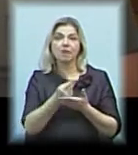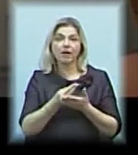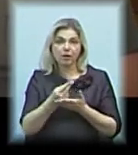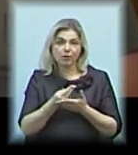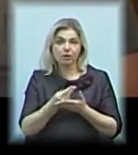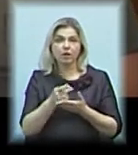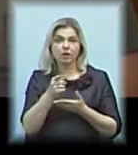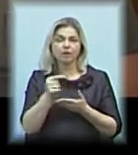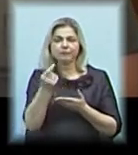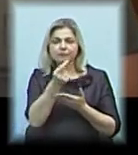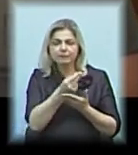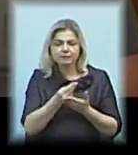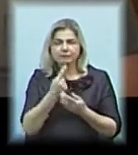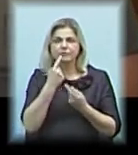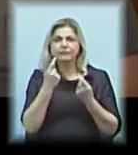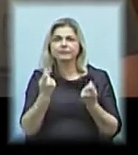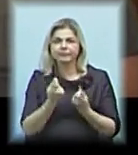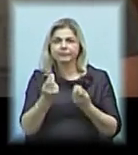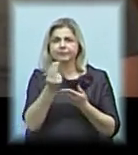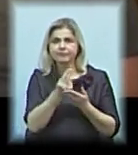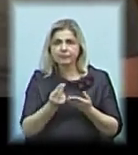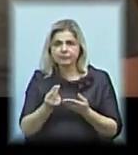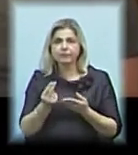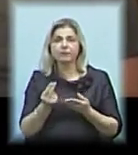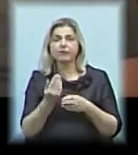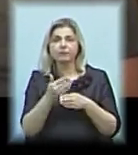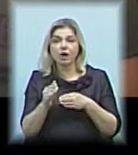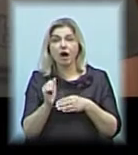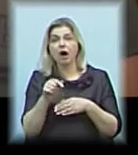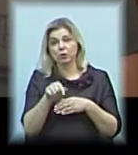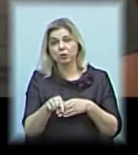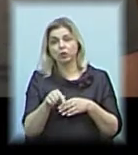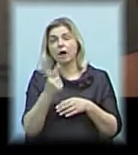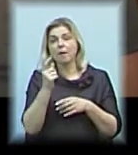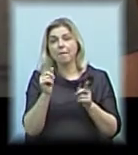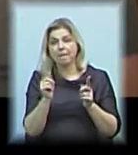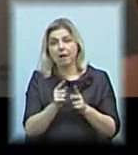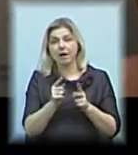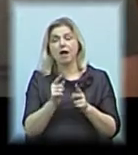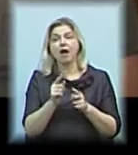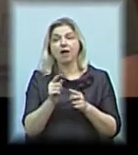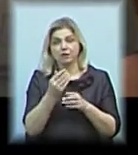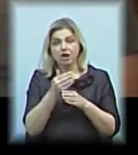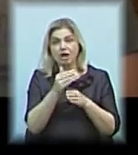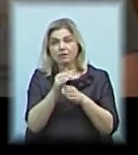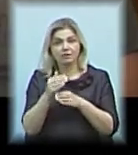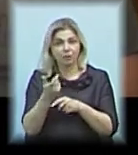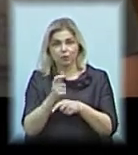вимальовуєш кожен маленький фрагмент, а тут маленьких фрагментів дуже мало і ти